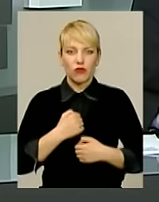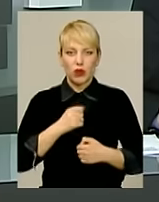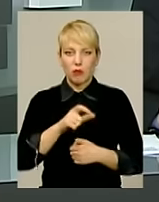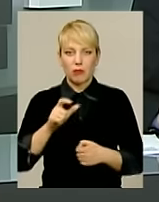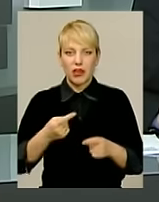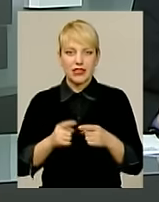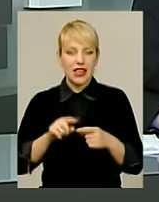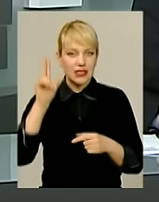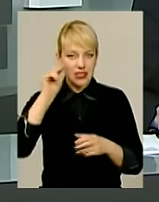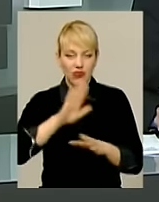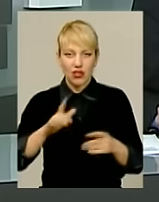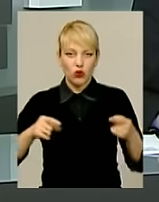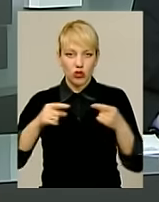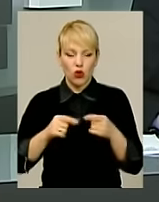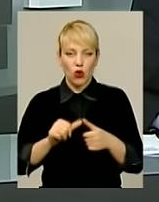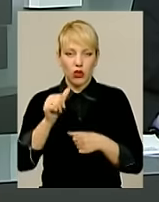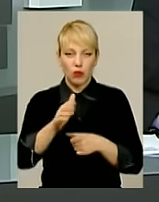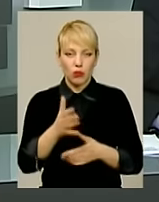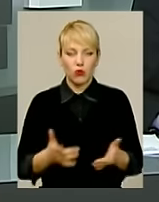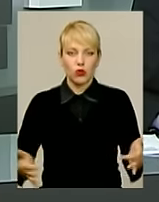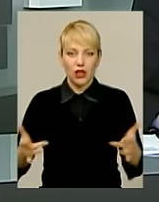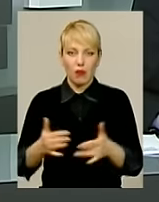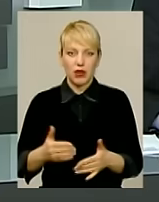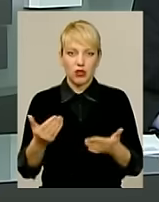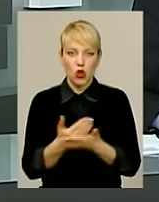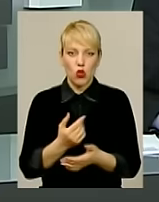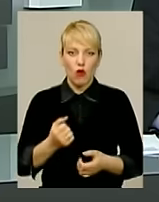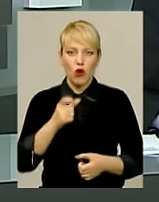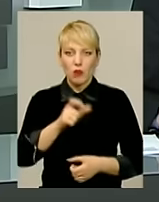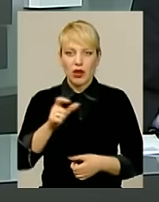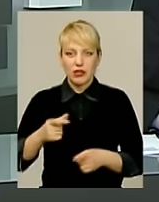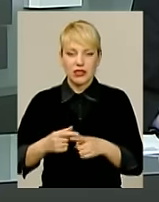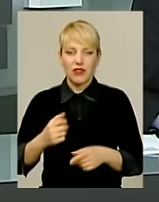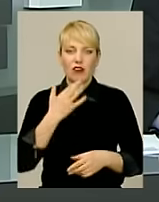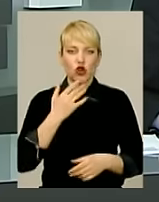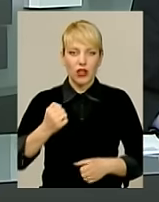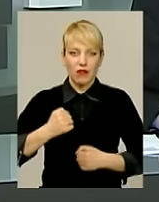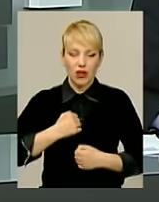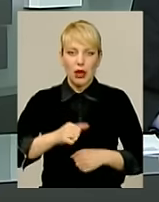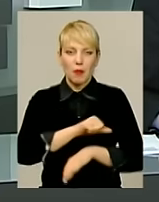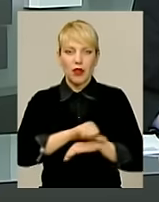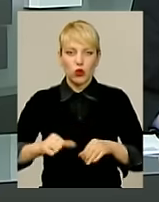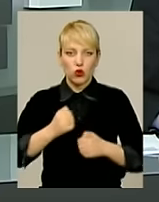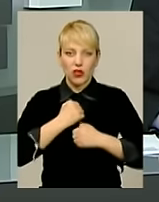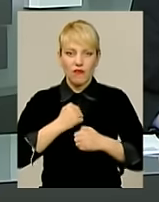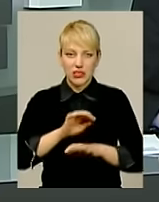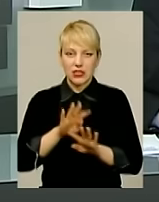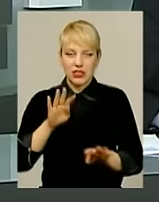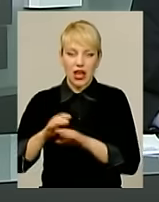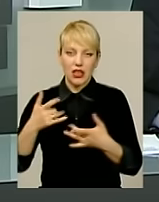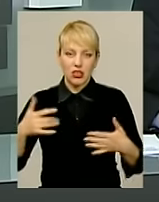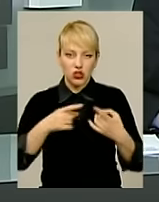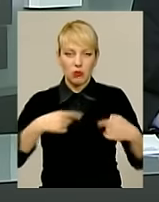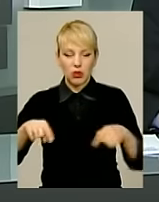ця цифра не остаточна. Окремо набиратимуть новобранців до Національної гвардії, в прикордонні війська та інші підрозділи. У